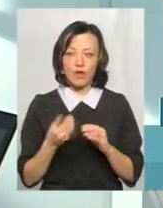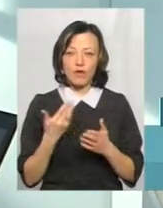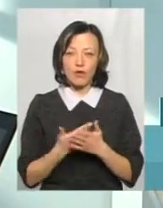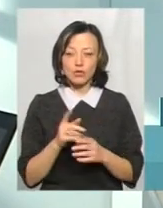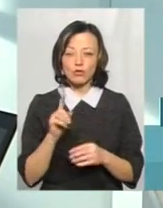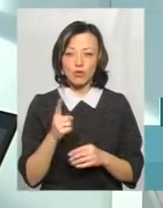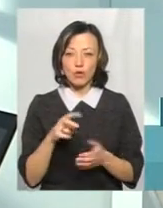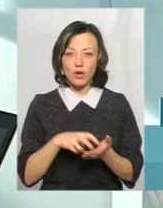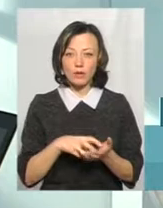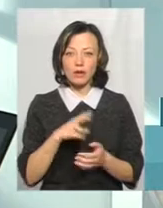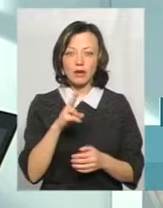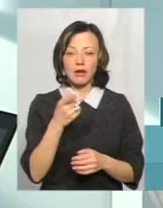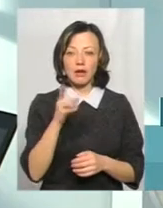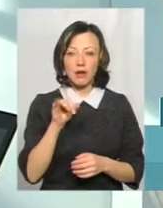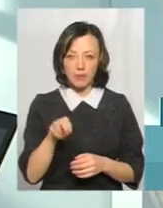чому ми боїмося грипу.